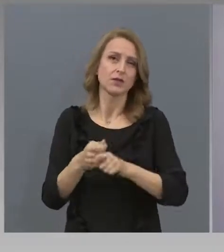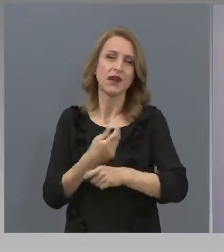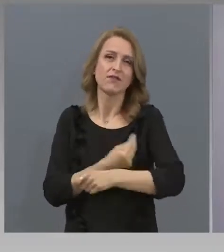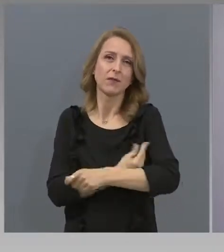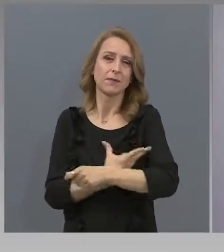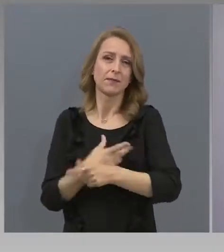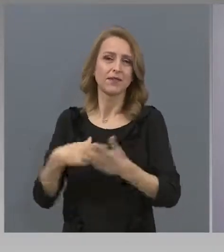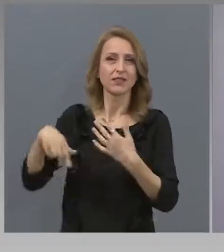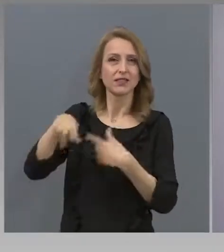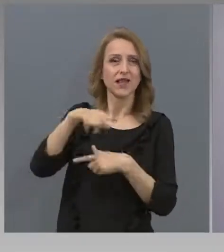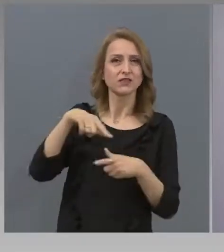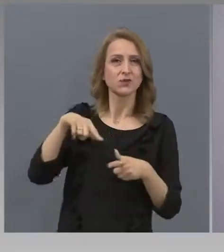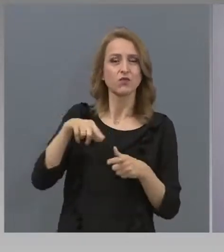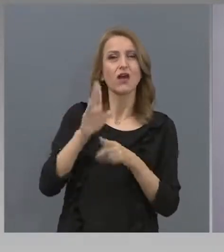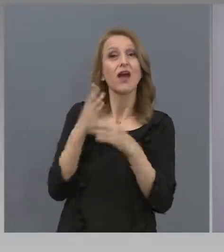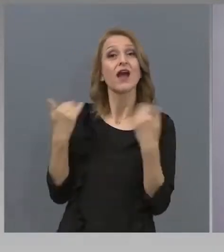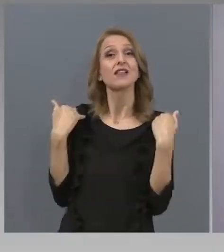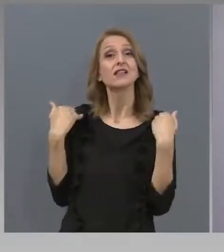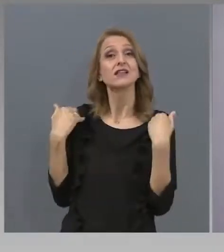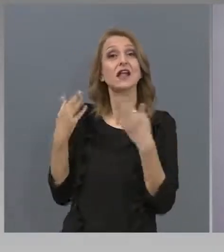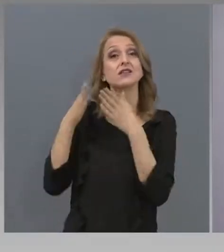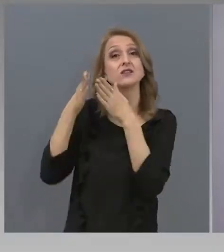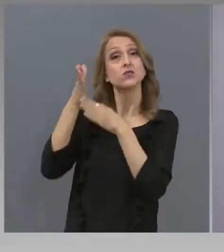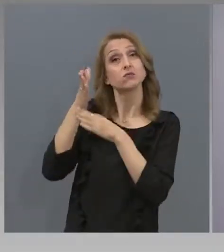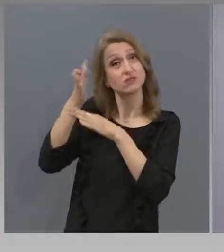казвам, за един випуск имаме между 10 и 15